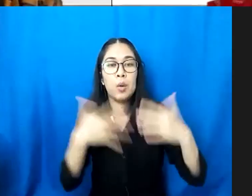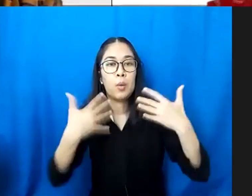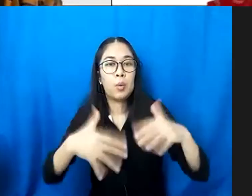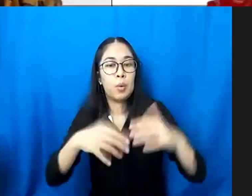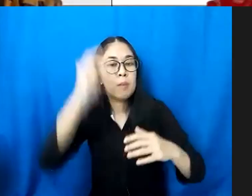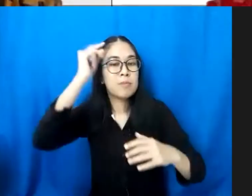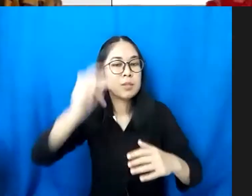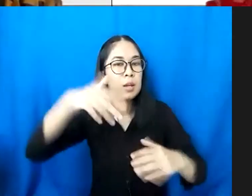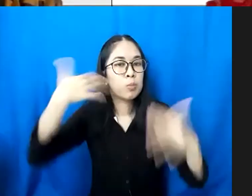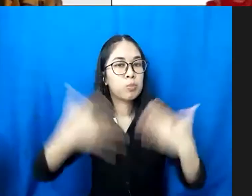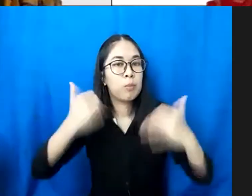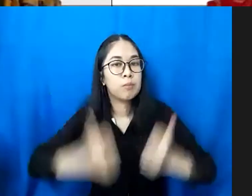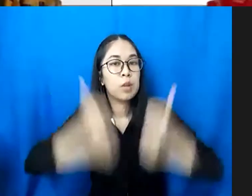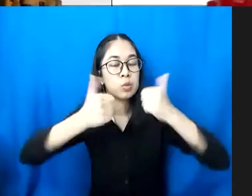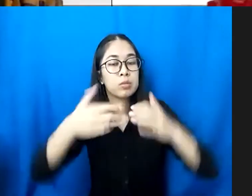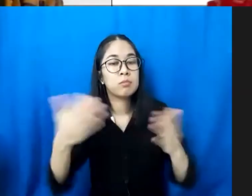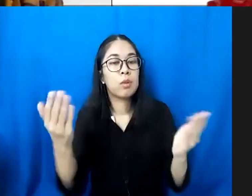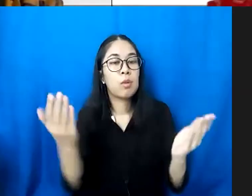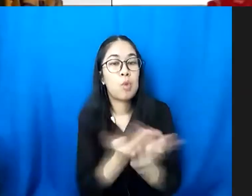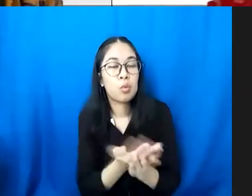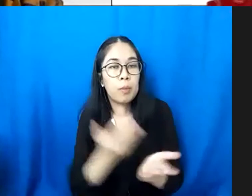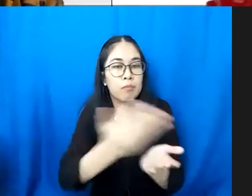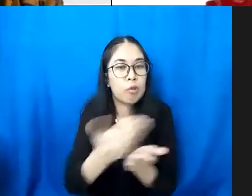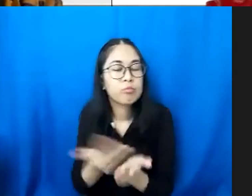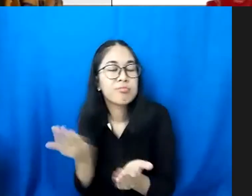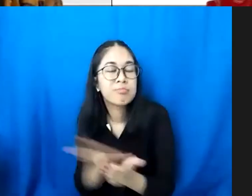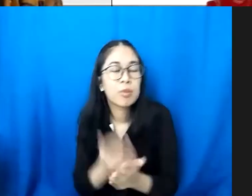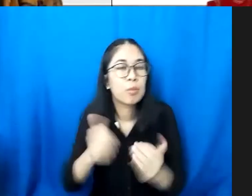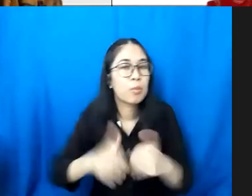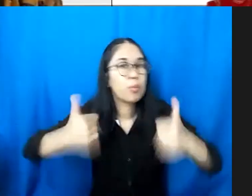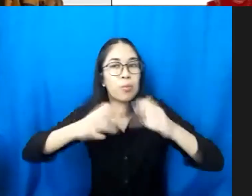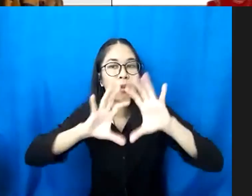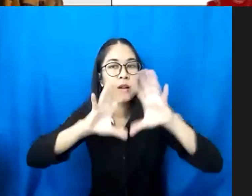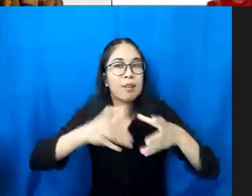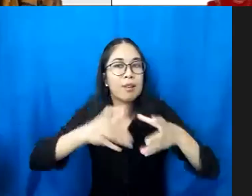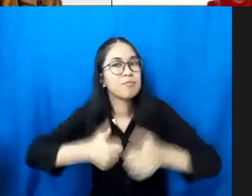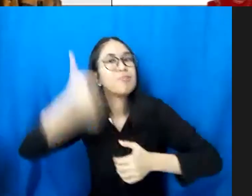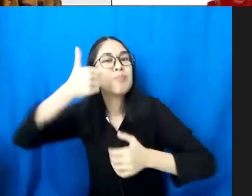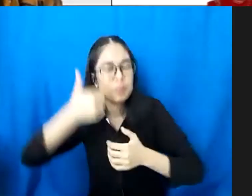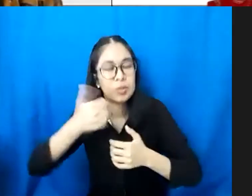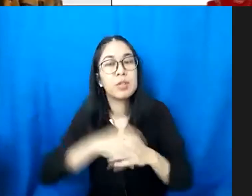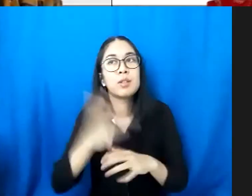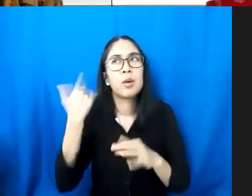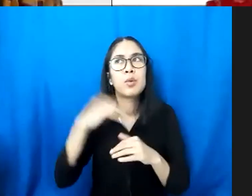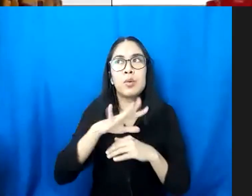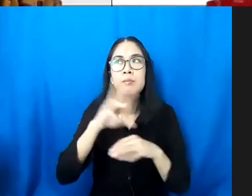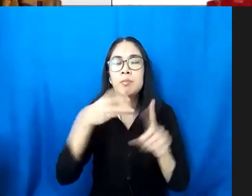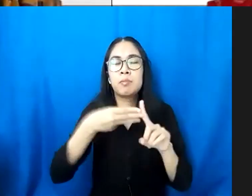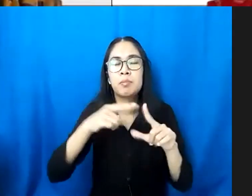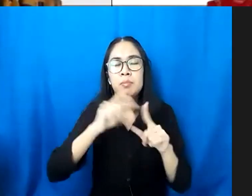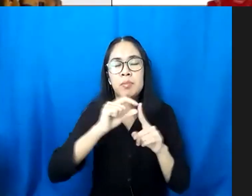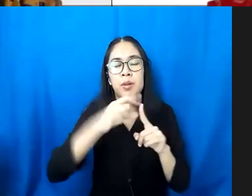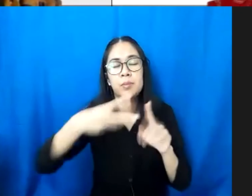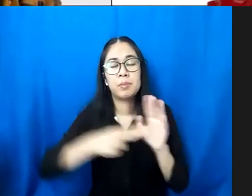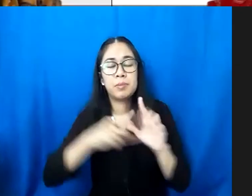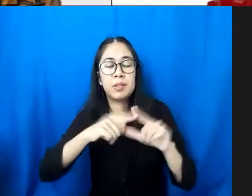dokumen-dokumen perencanaan kita itu work class saya ingat dulu waktu saya di Bapenas tahun awal 90-an saya diundang dua kali